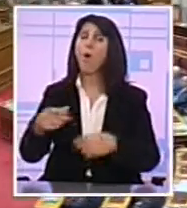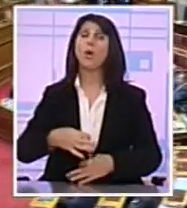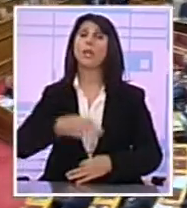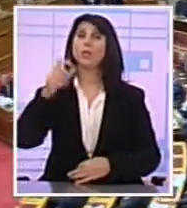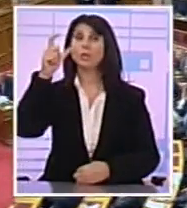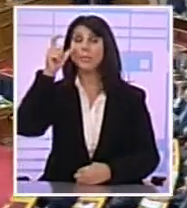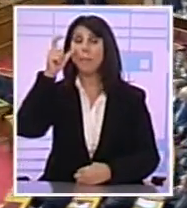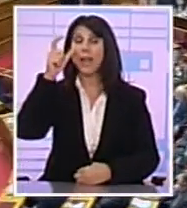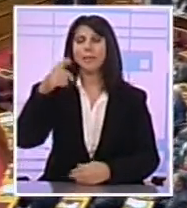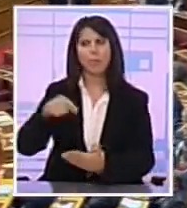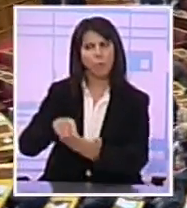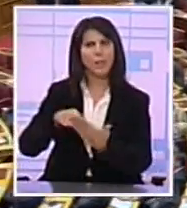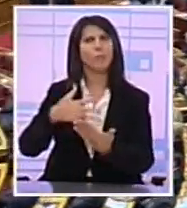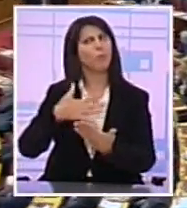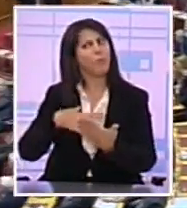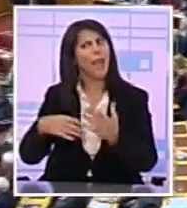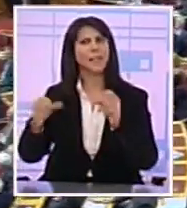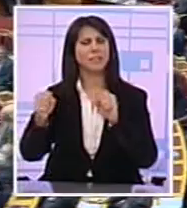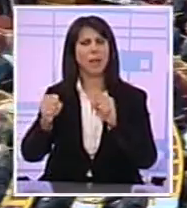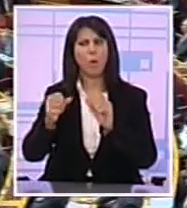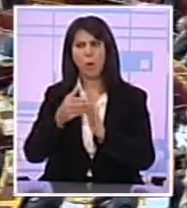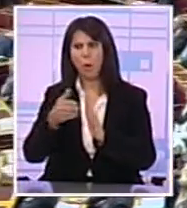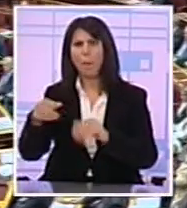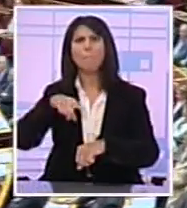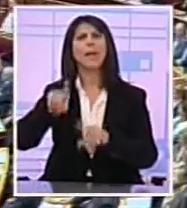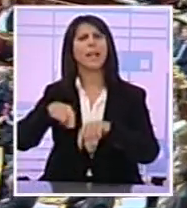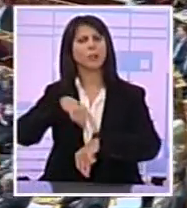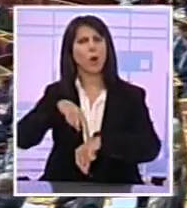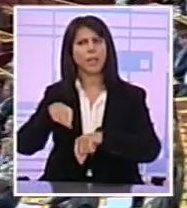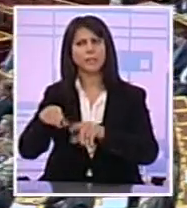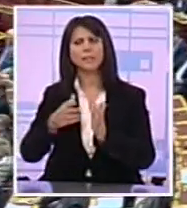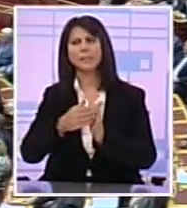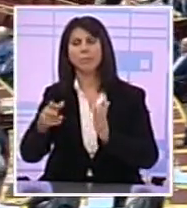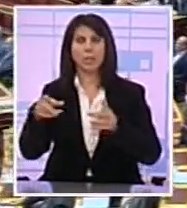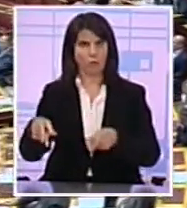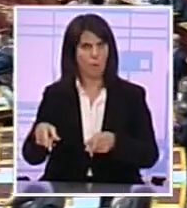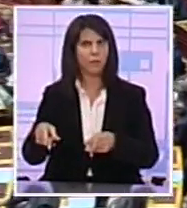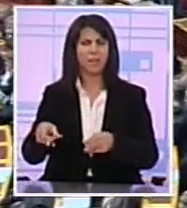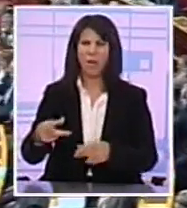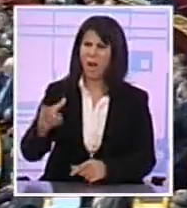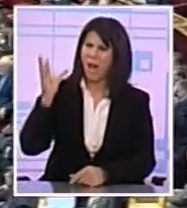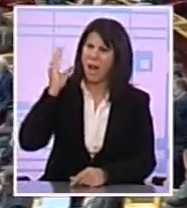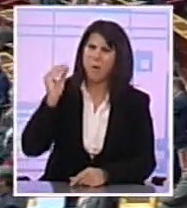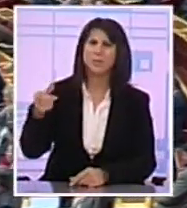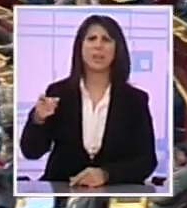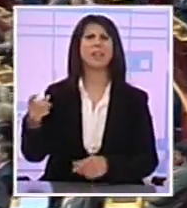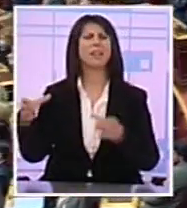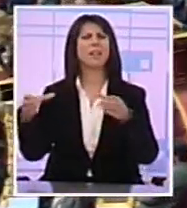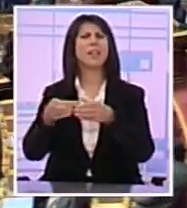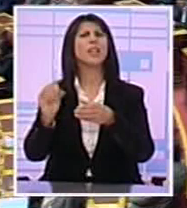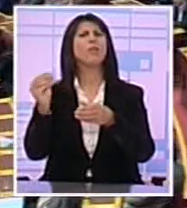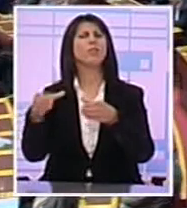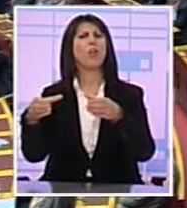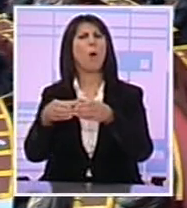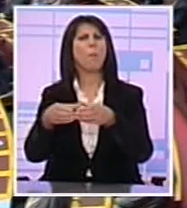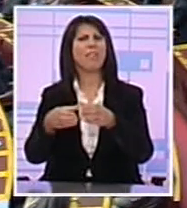λίγες ώρες Άκουσα να επαναλαμβάνει τις γνωστές Αντιπολιτευτικές κορόνες Να πάρει την κοινωνιστική ομάδα της Νέας Δημοκρατίας